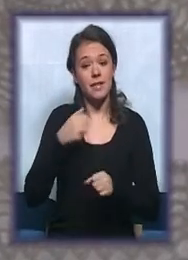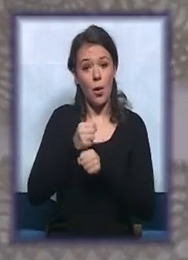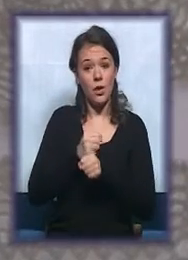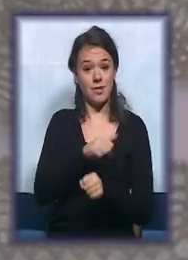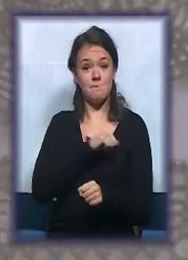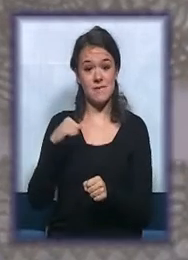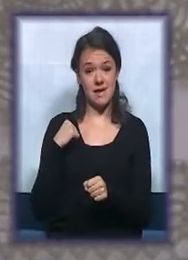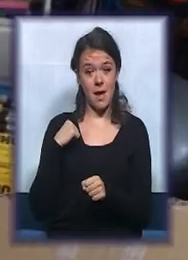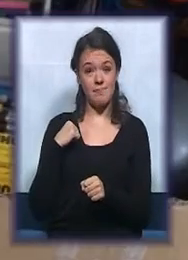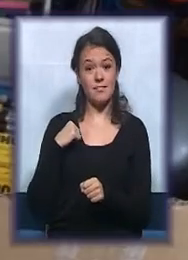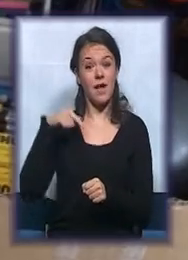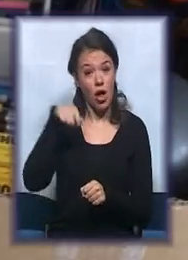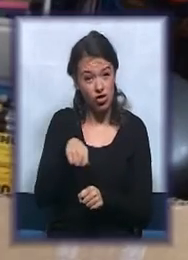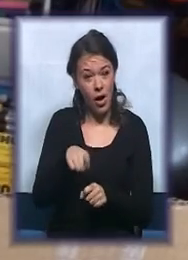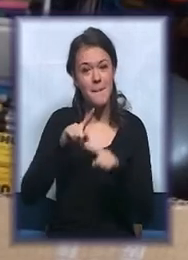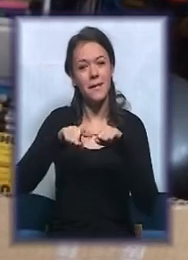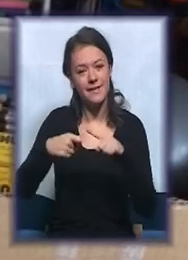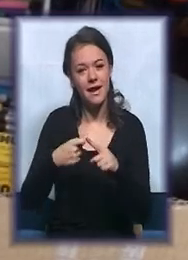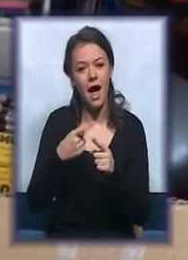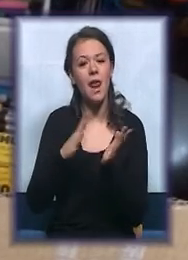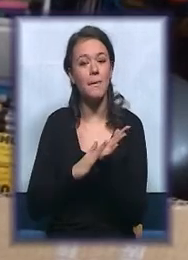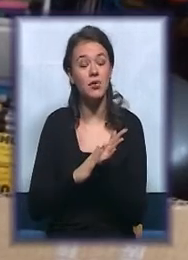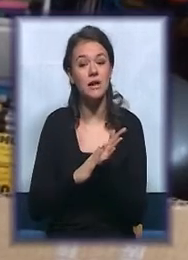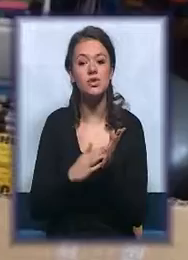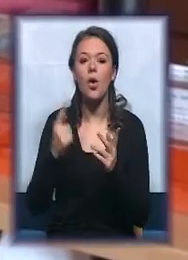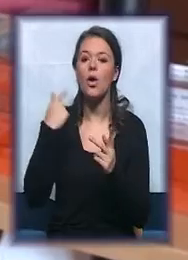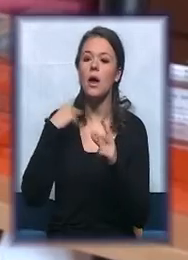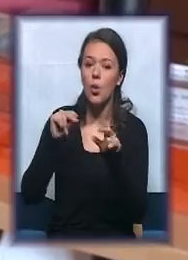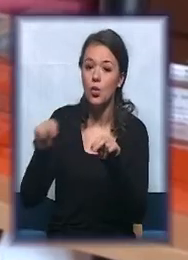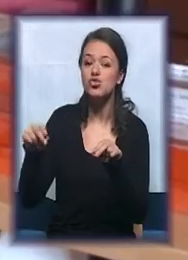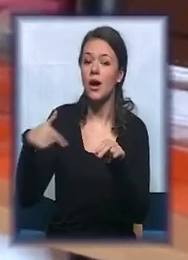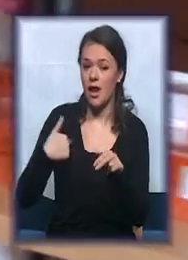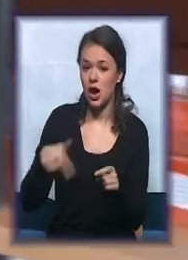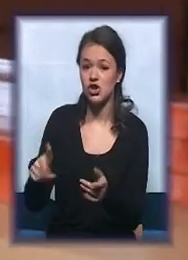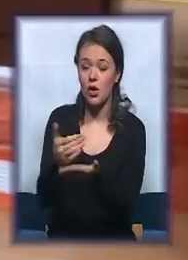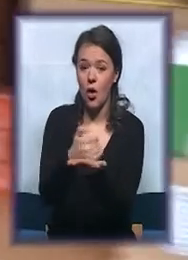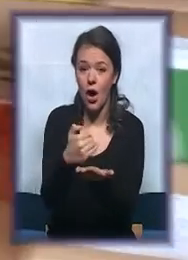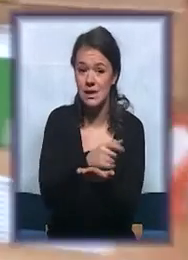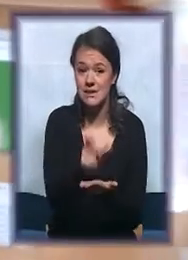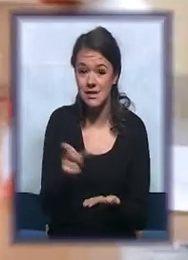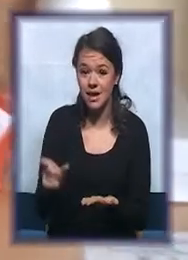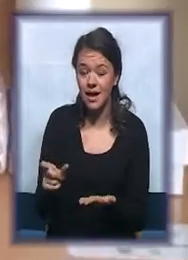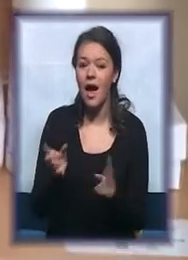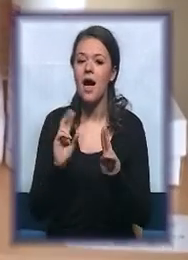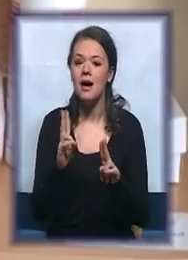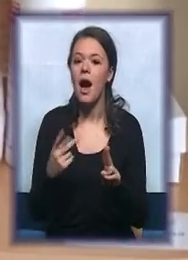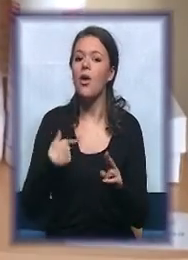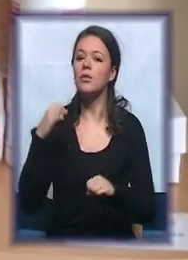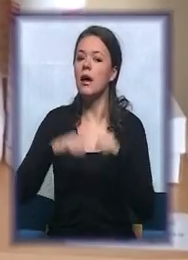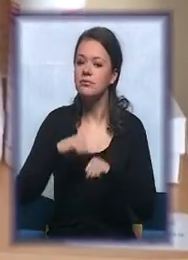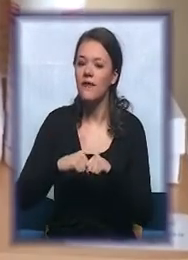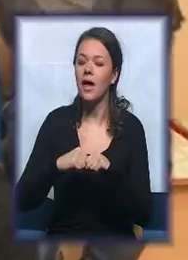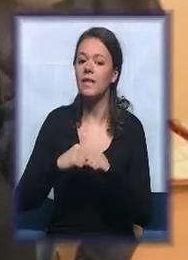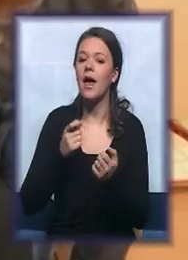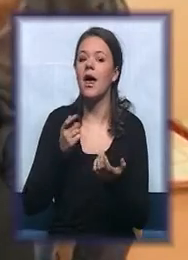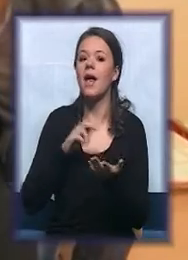Iz toga ti Montessori materijali uče naše korisnike kako da ovladavaju tehnikama svakodnevnog